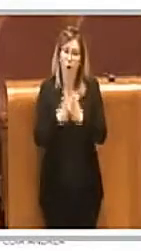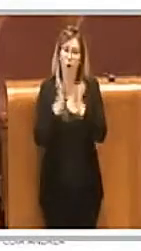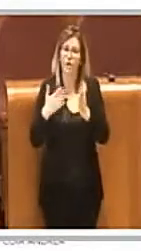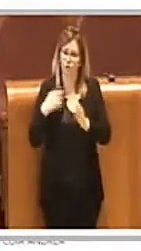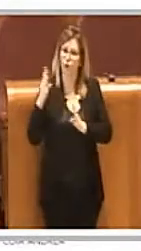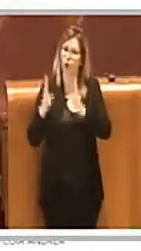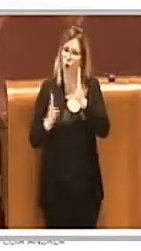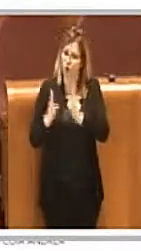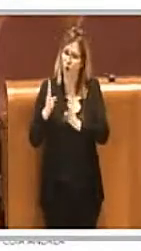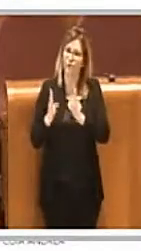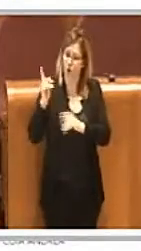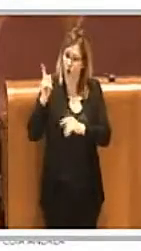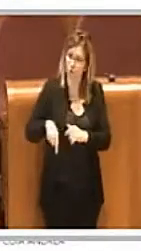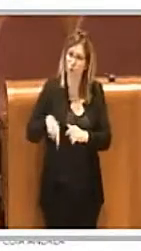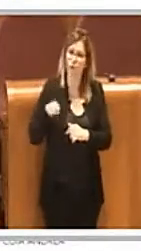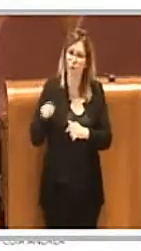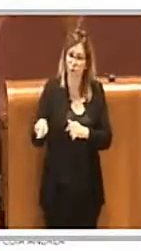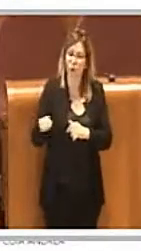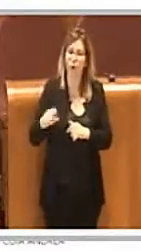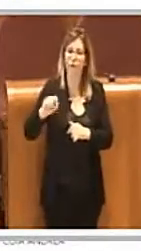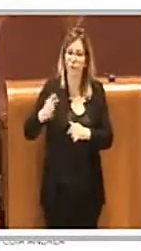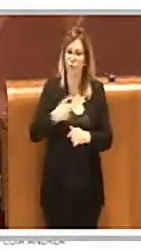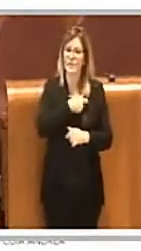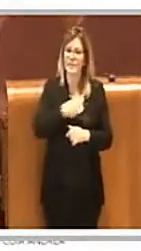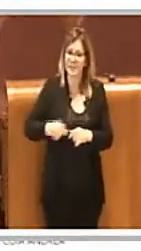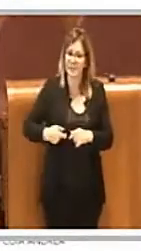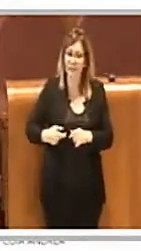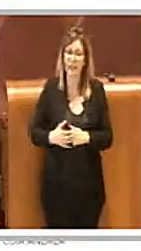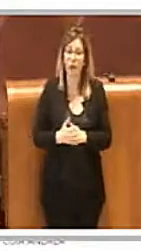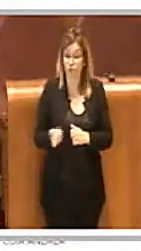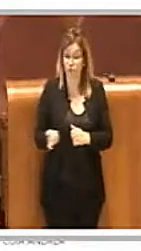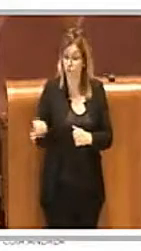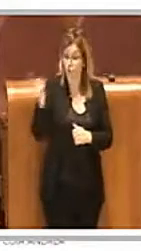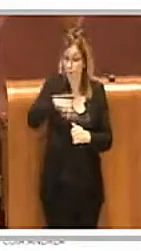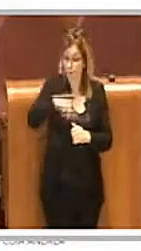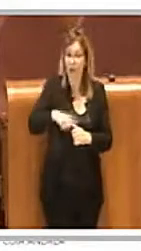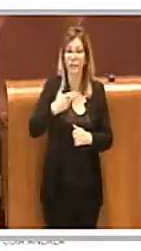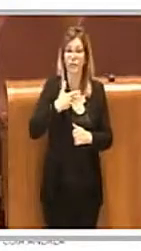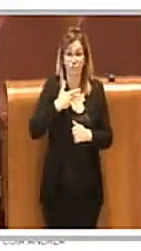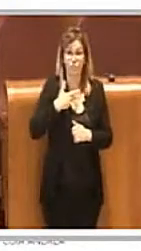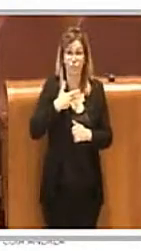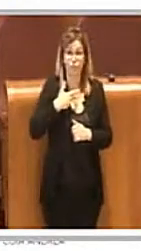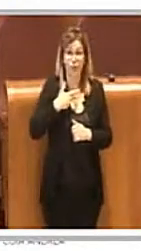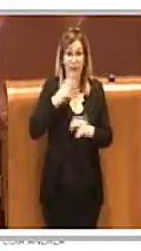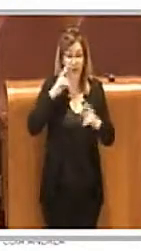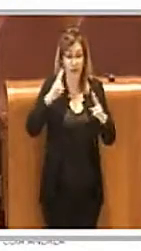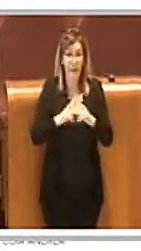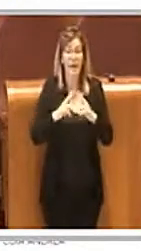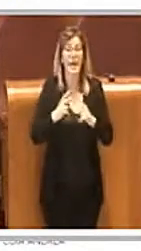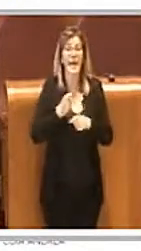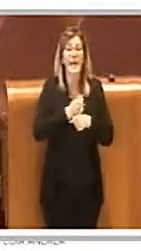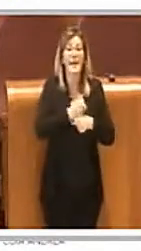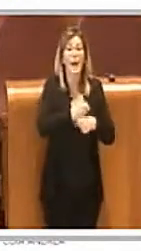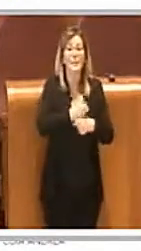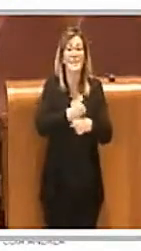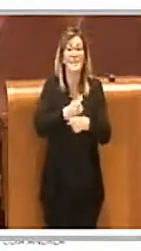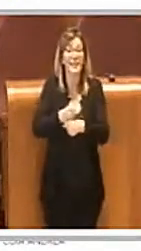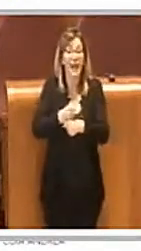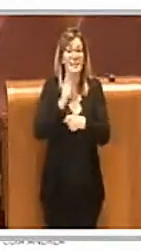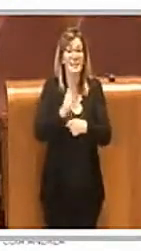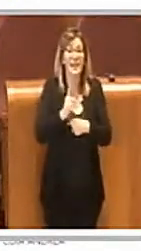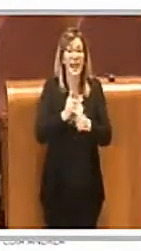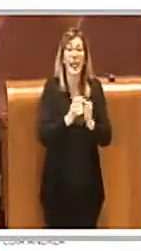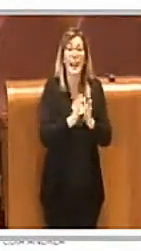lui, ma ormai domani, ricordo che abbiamo in audizione, insomma, le rappresentanze delle librerie, che